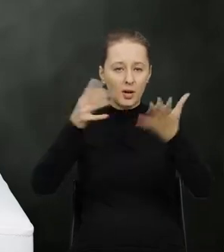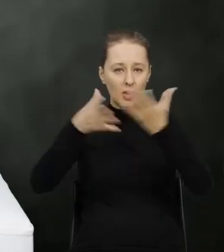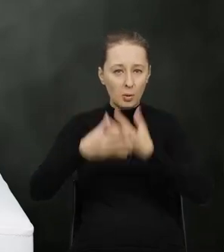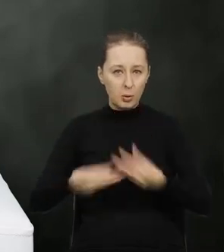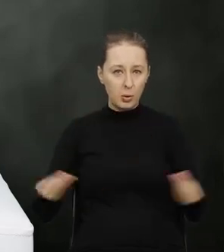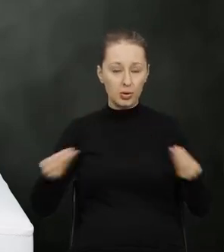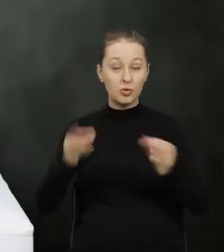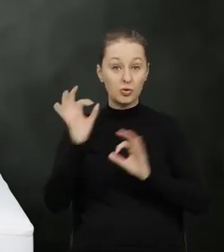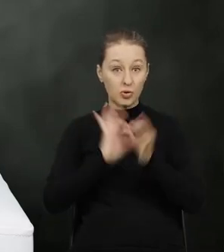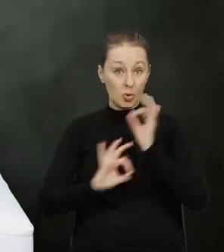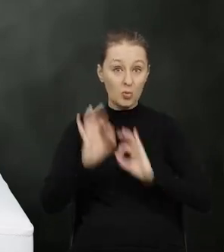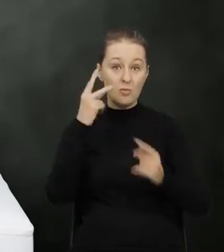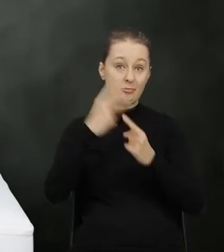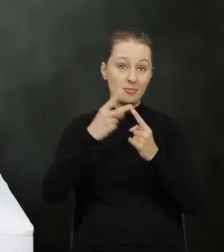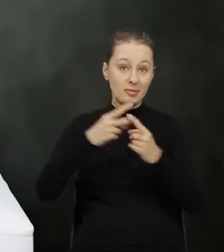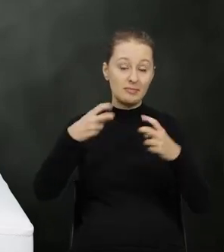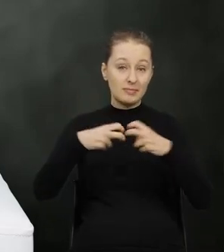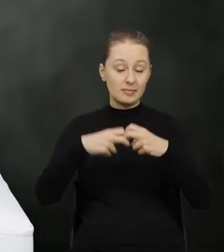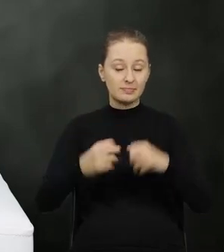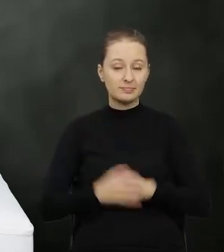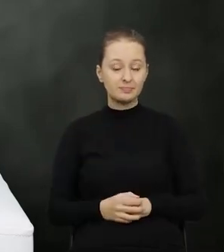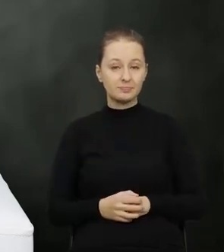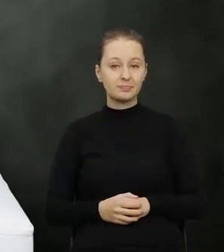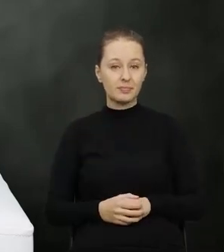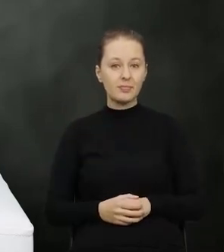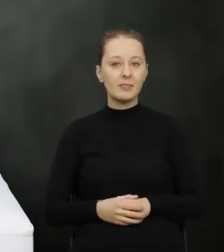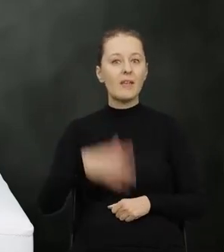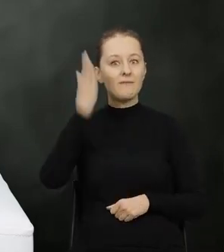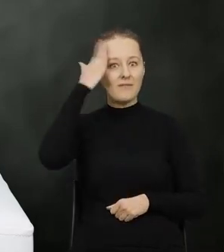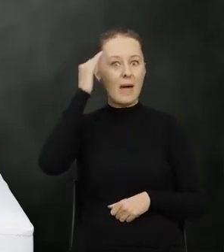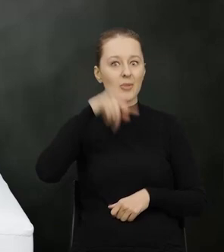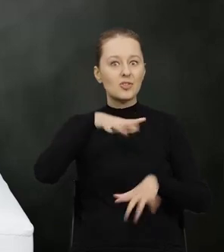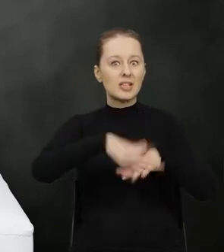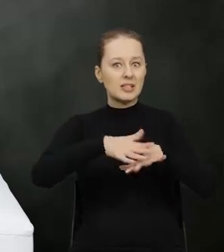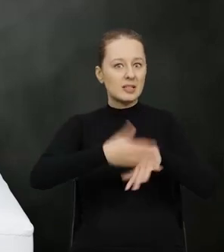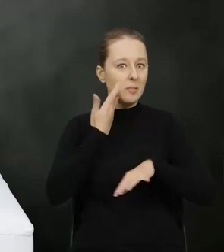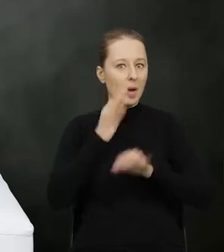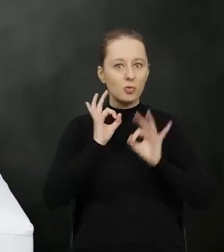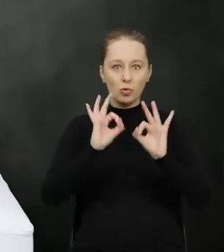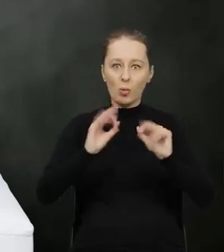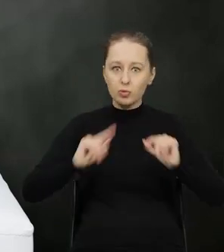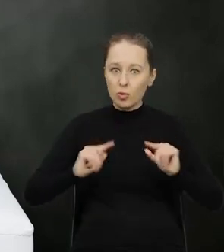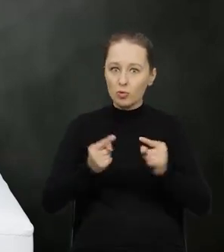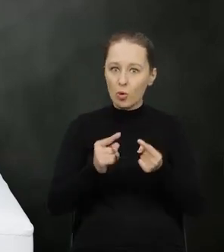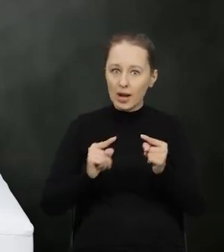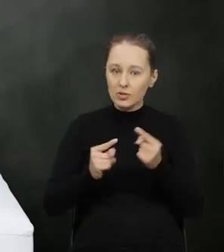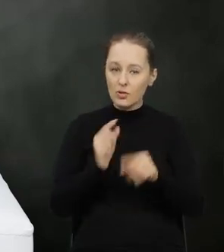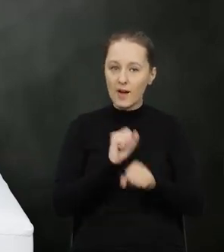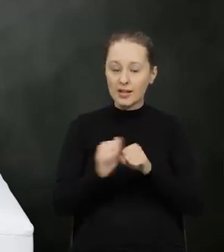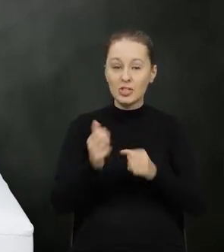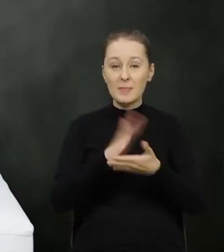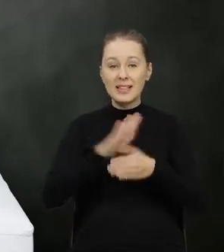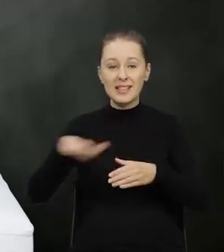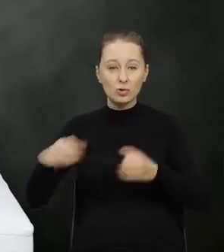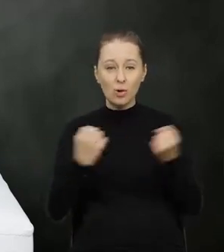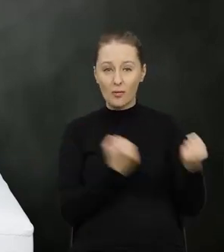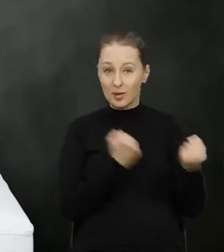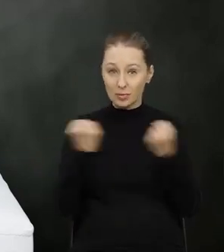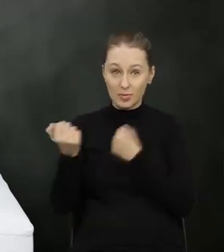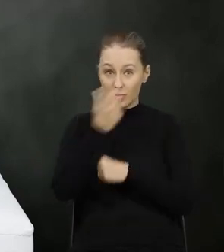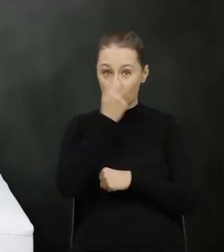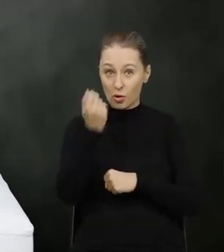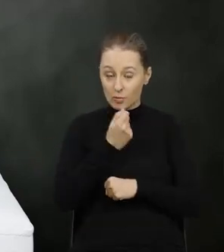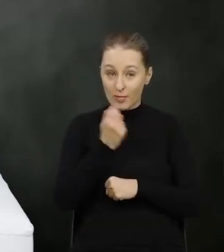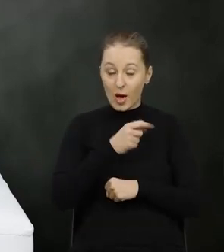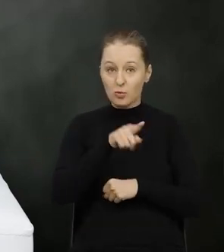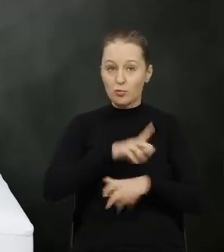informacje przekazywane nam szczególnie przez media dowiedzieliśmy się również że ten system jest dobrze zorganizowany że międzynarodowe przemieszczanie